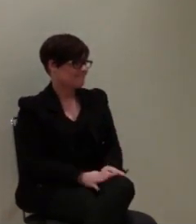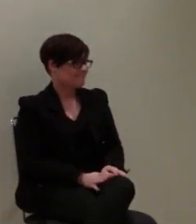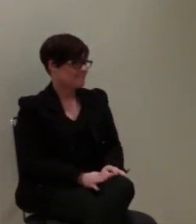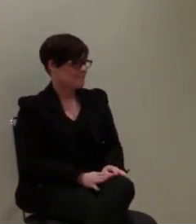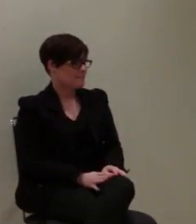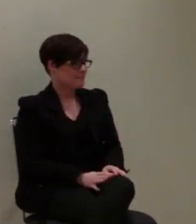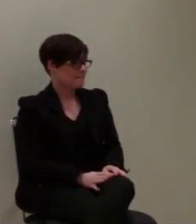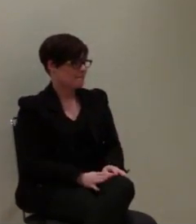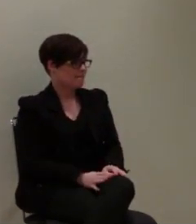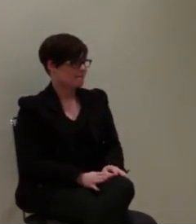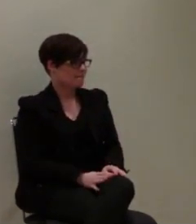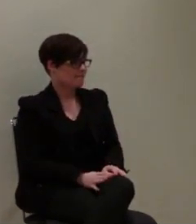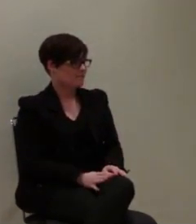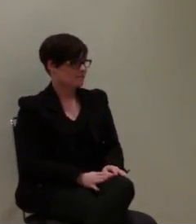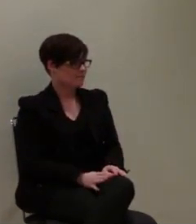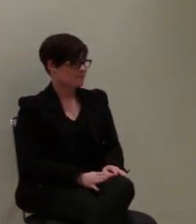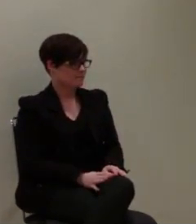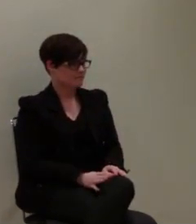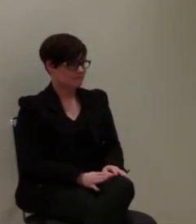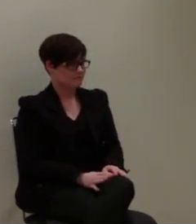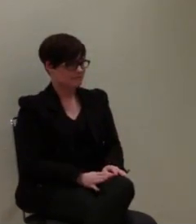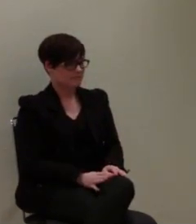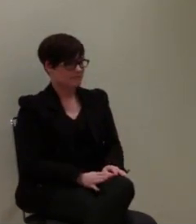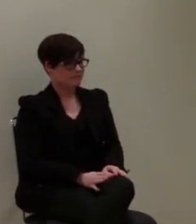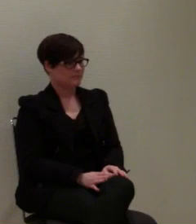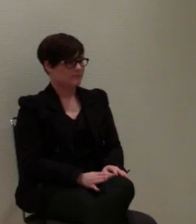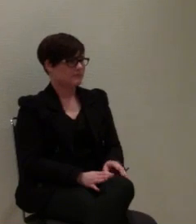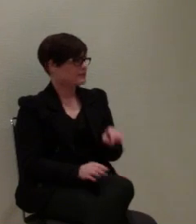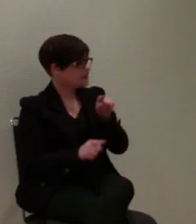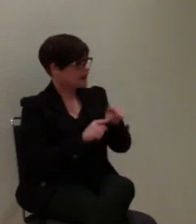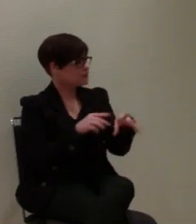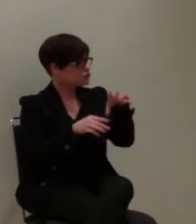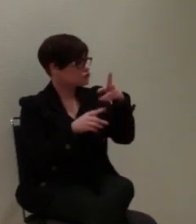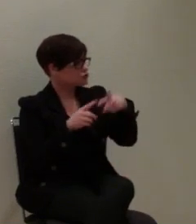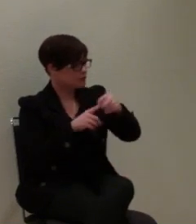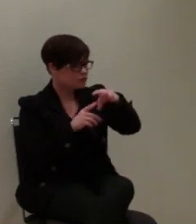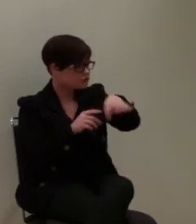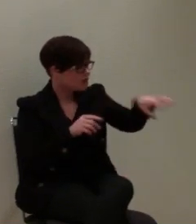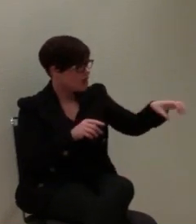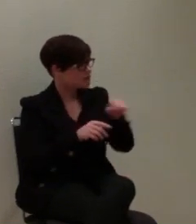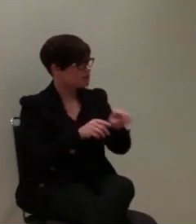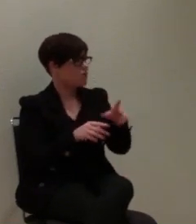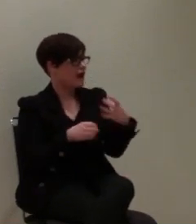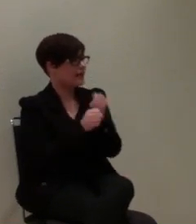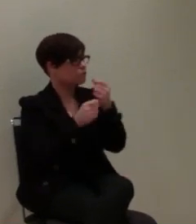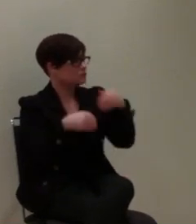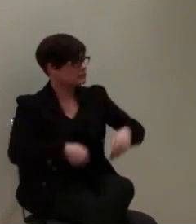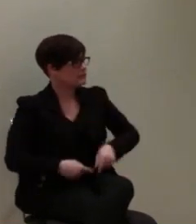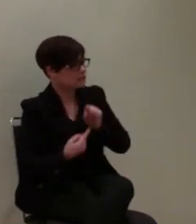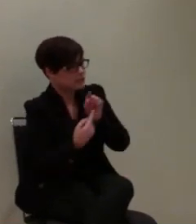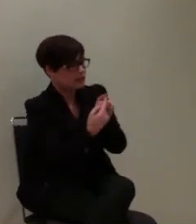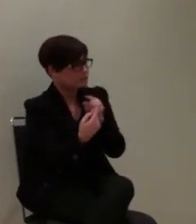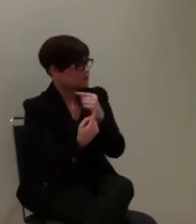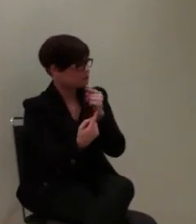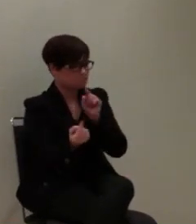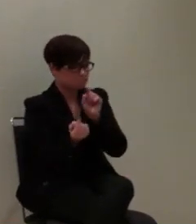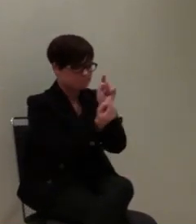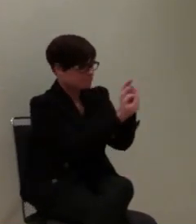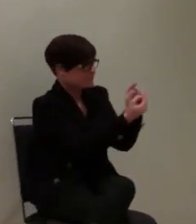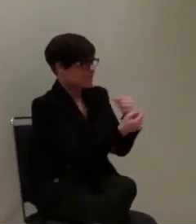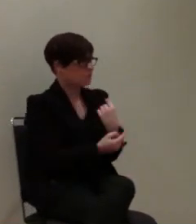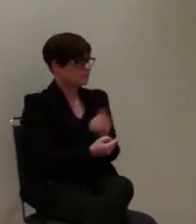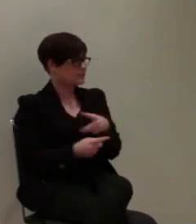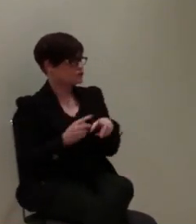Und wir haben jetzt, muss ich dazu sagen, nicht direkt eine Schnittstelle zu den Rettungsdiensten selbst, weil unsere Schnittstelle